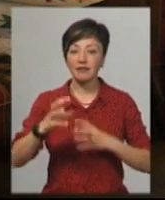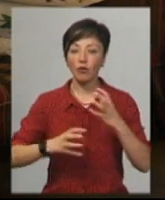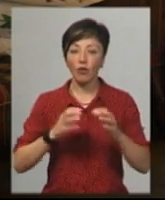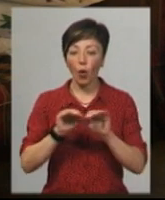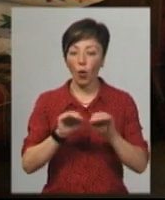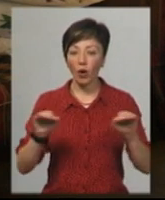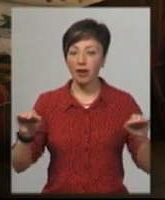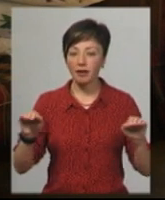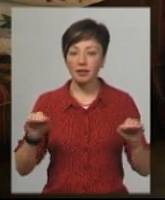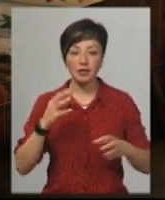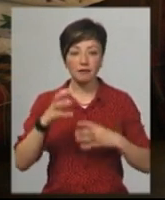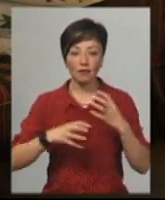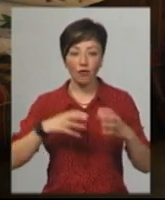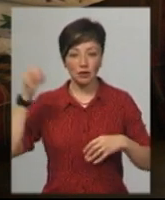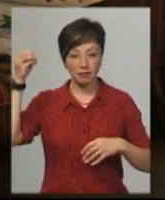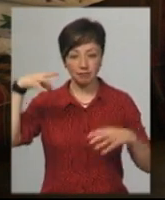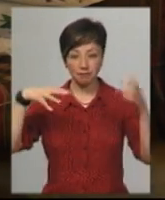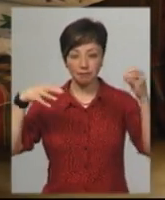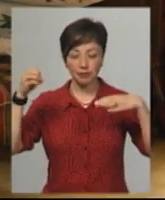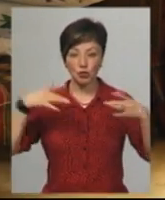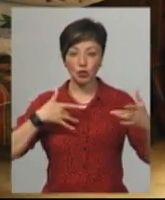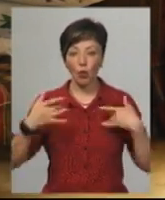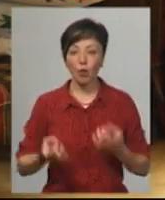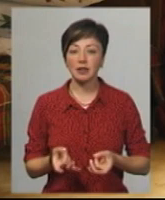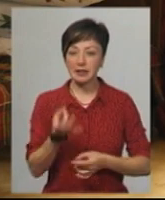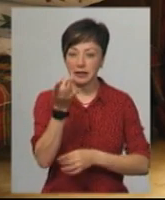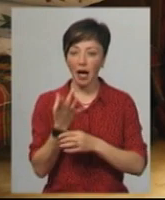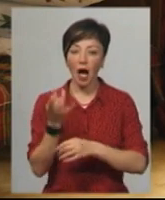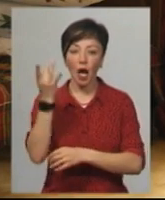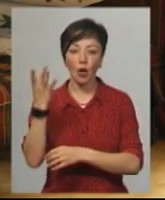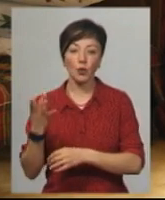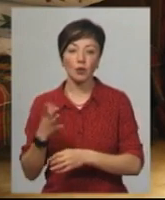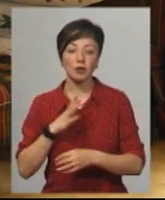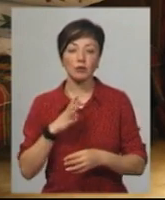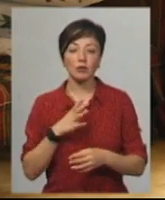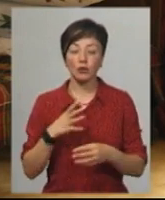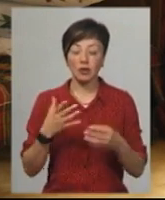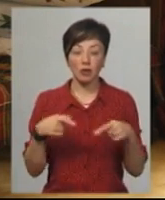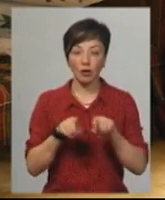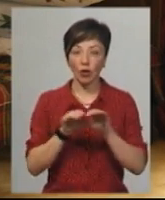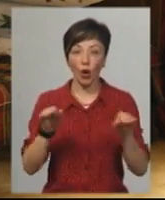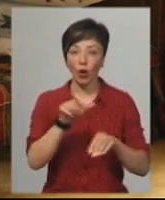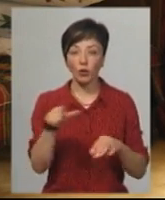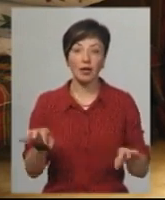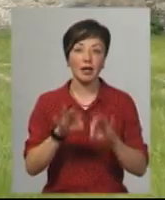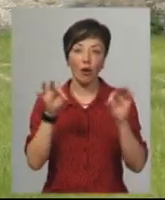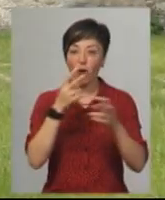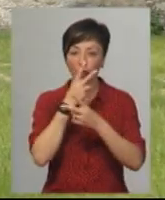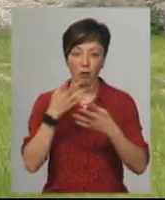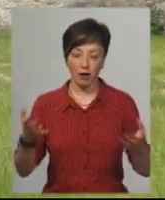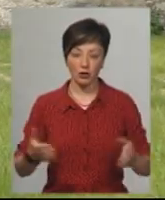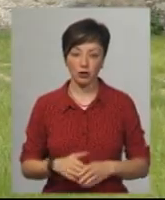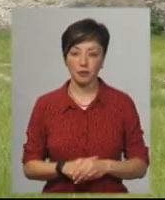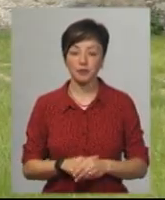лазерні шоу світового рівня, салюти були, такого, що, ну, скажімо, ці люди, що тут були, такого ніколи не бачили.